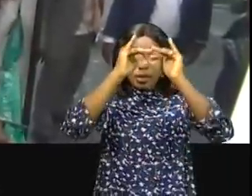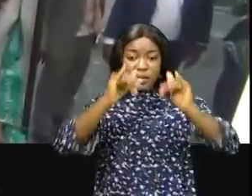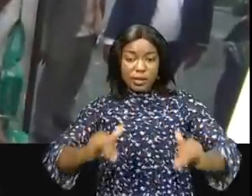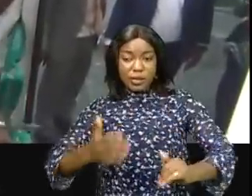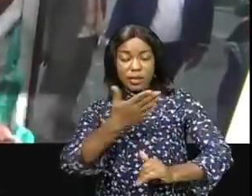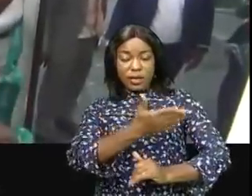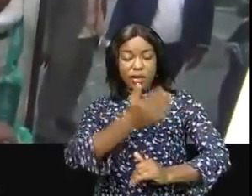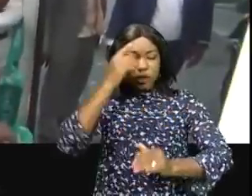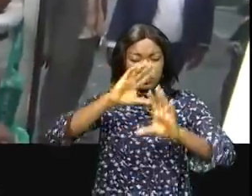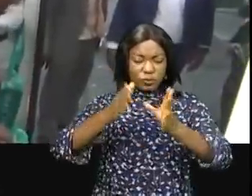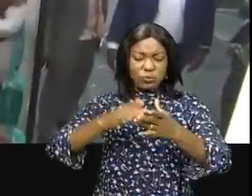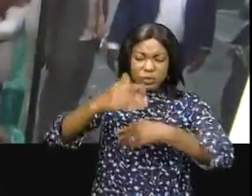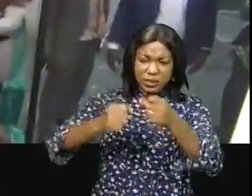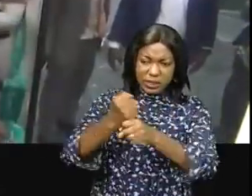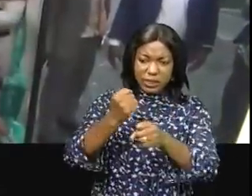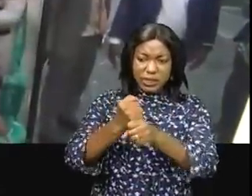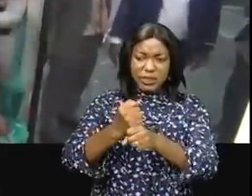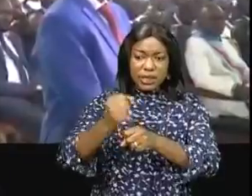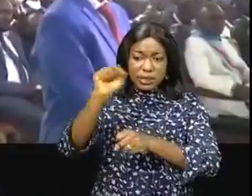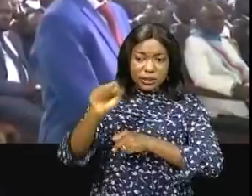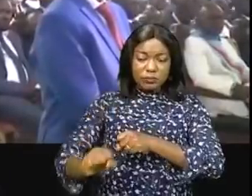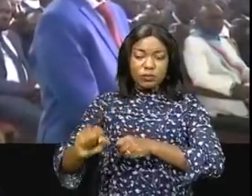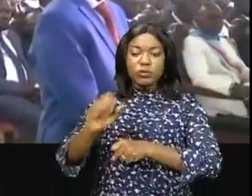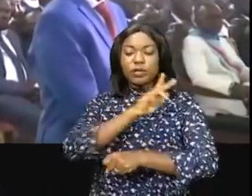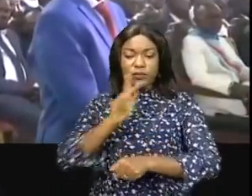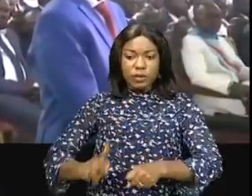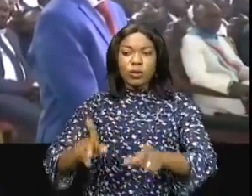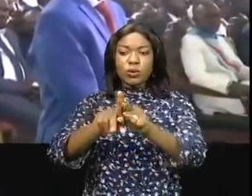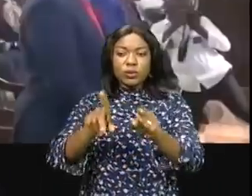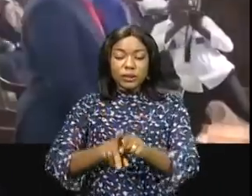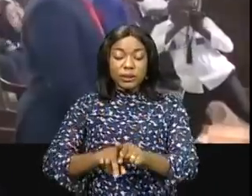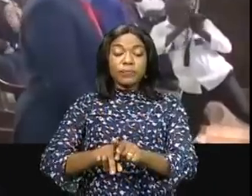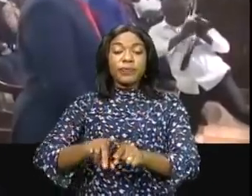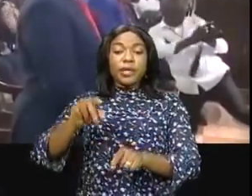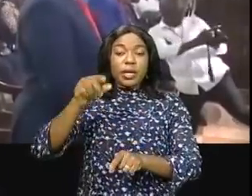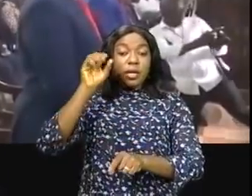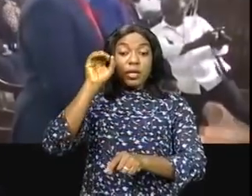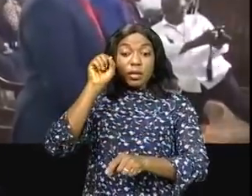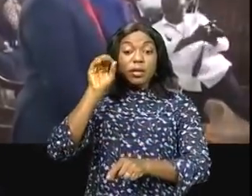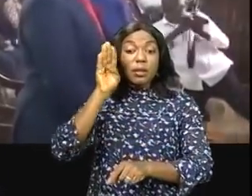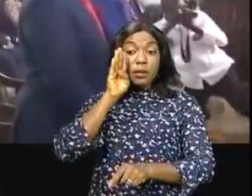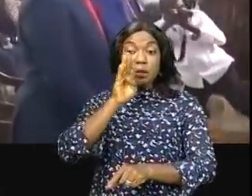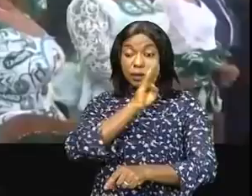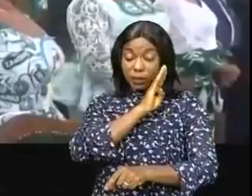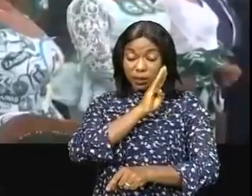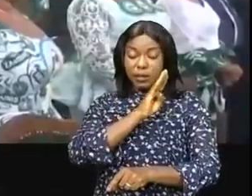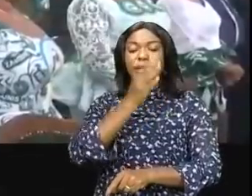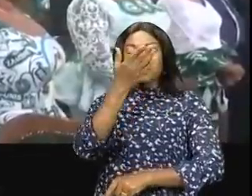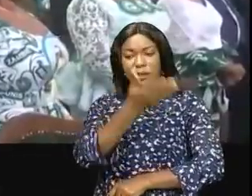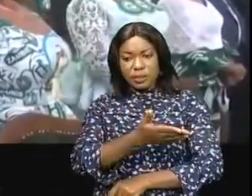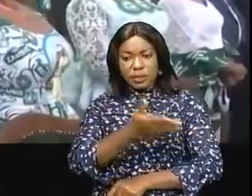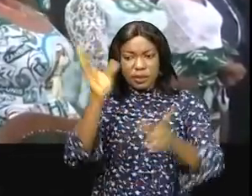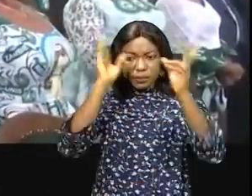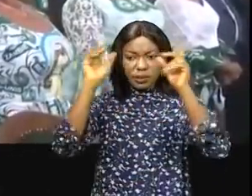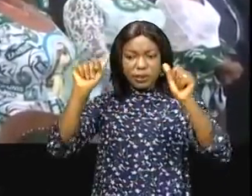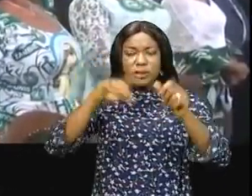contenir tous les effets du prophète Simon Kimbangu. Modeste Bahatidou Kwebo, président du bureau de la chambre haute du Parlement, et les